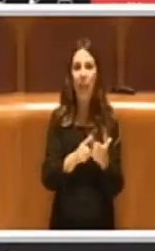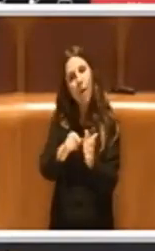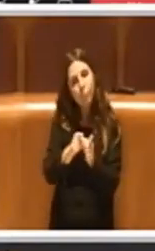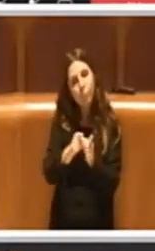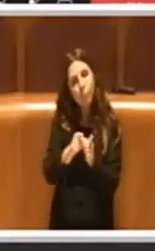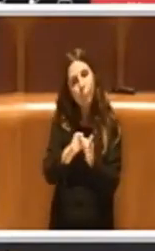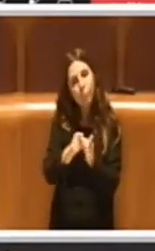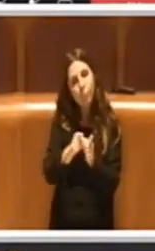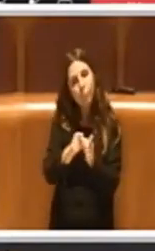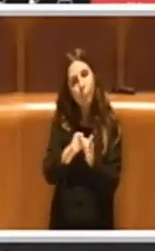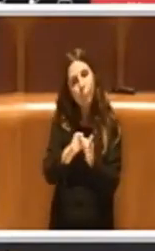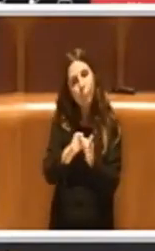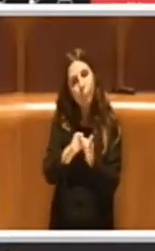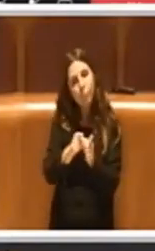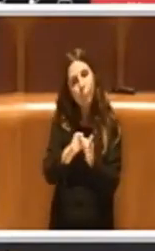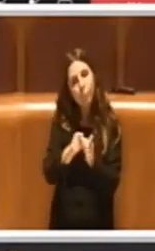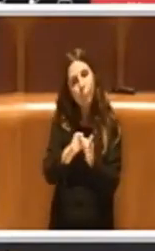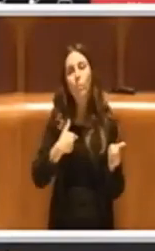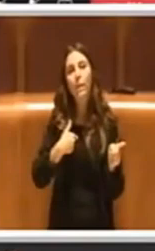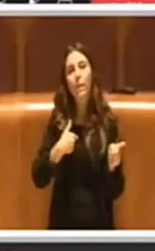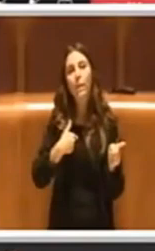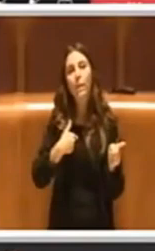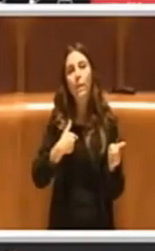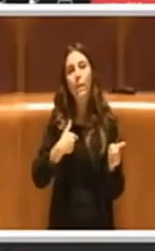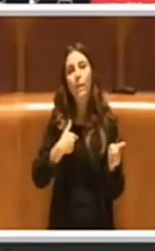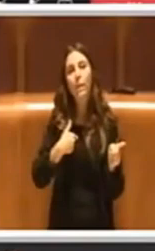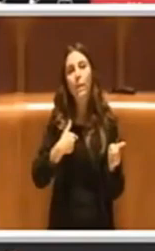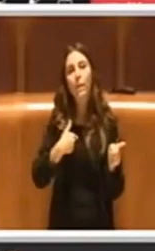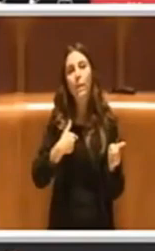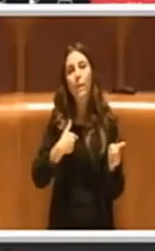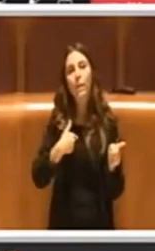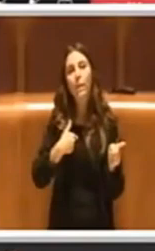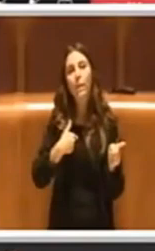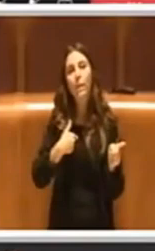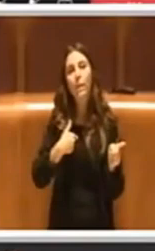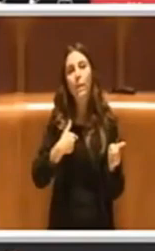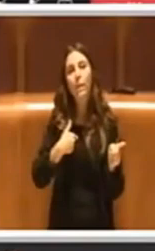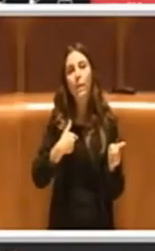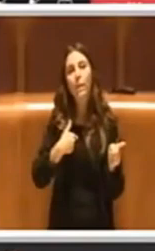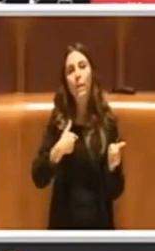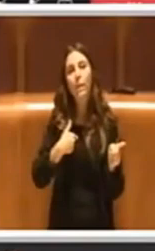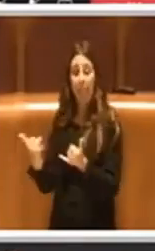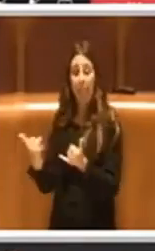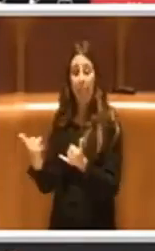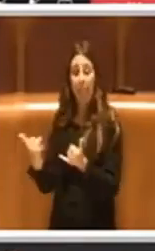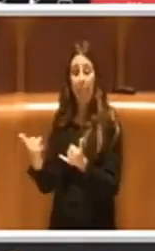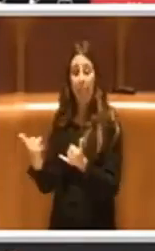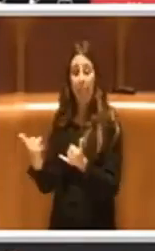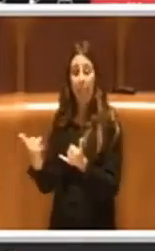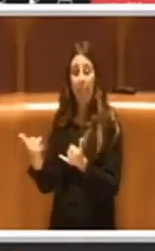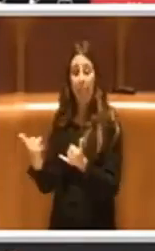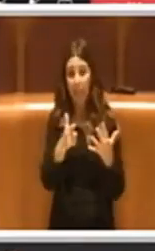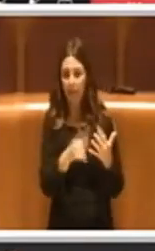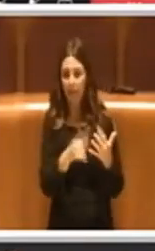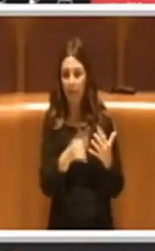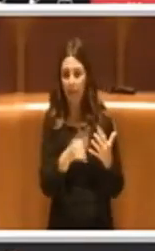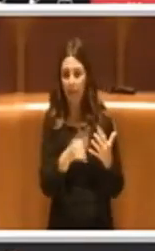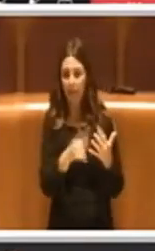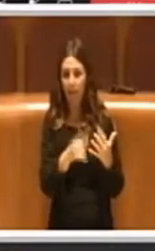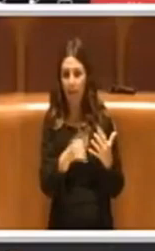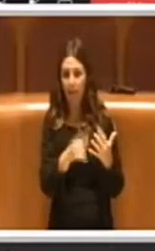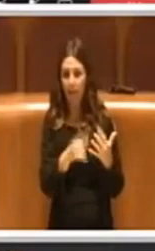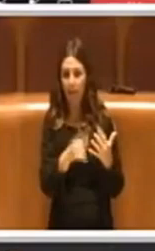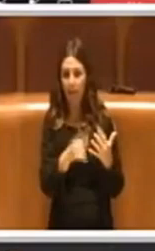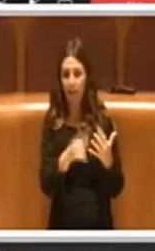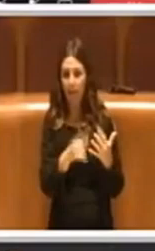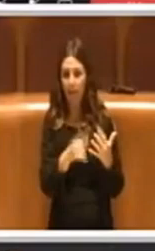come termine ultimo per dare una risposta definitiva la prima settimana di dicembre, e quindi poter approfondire